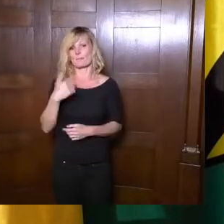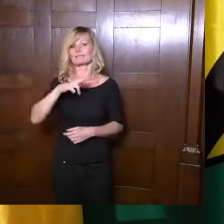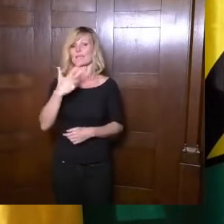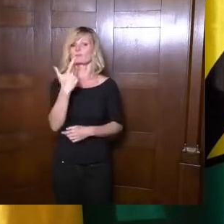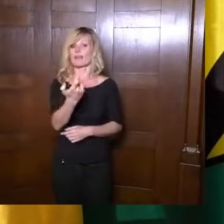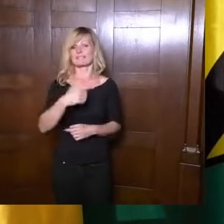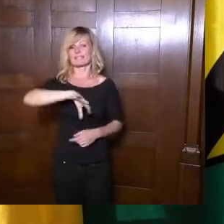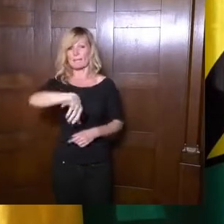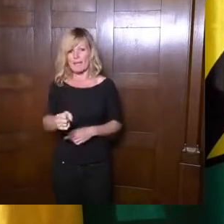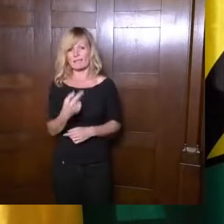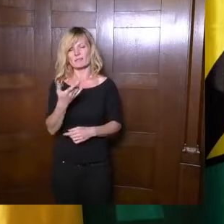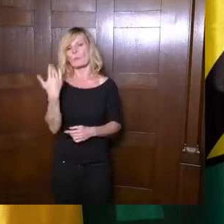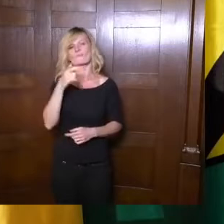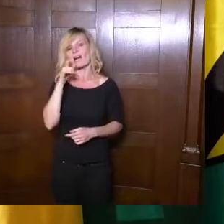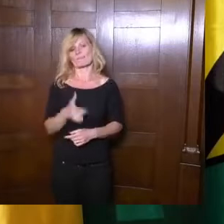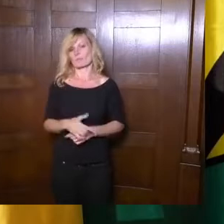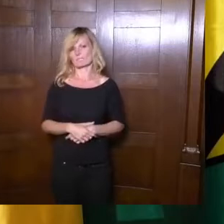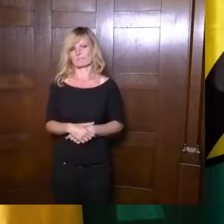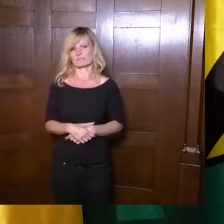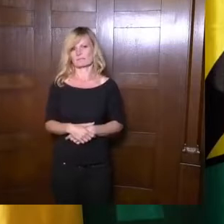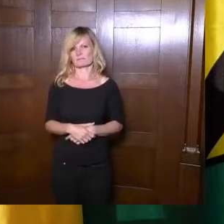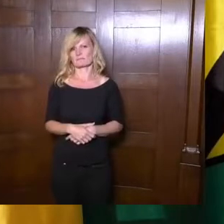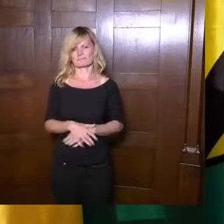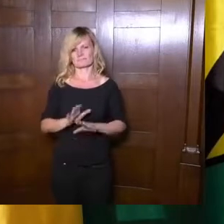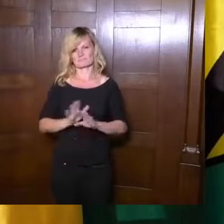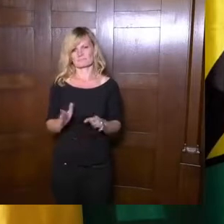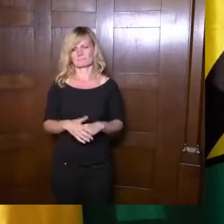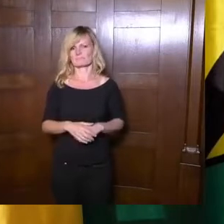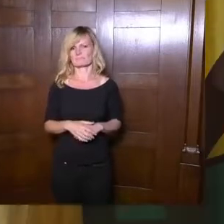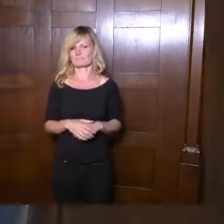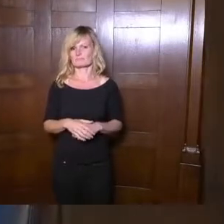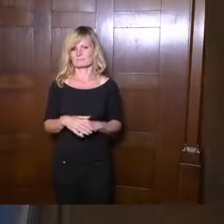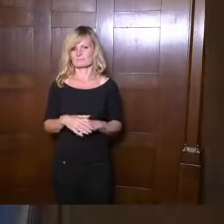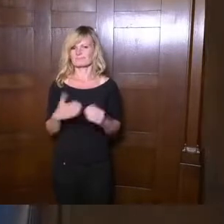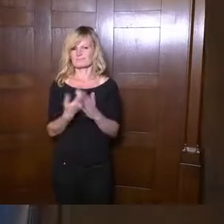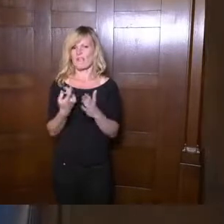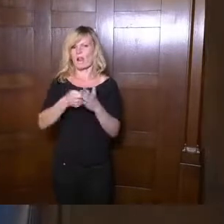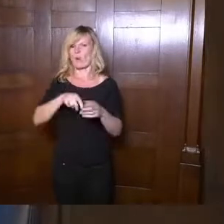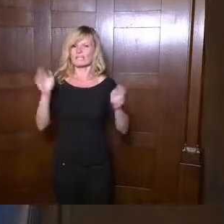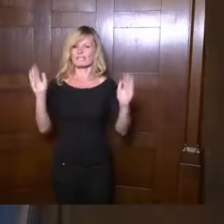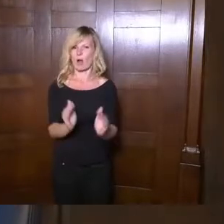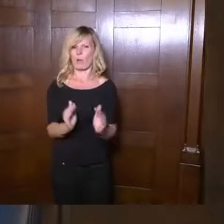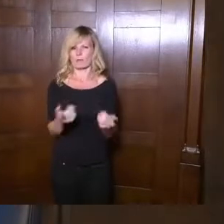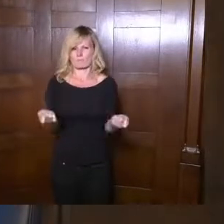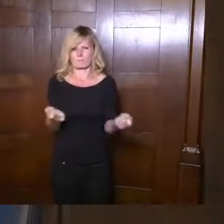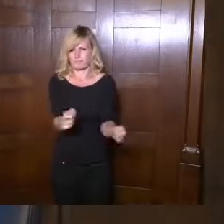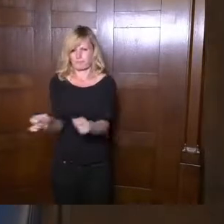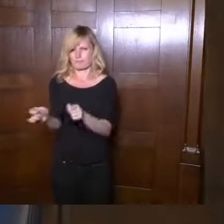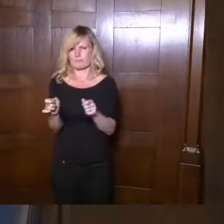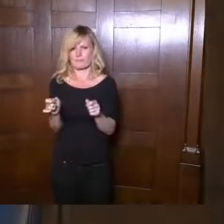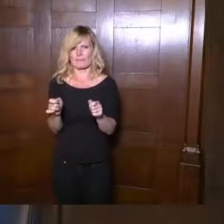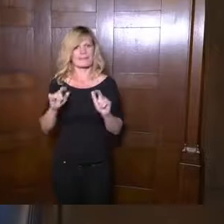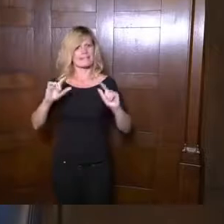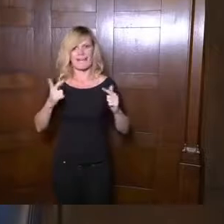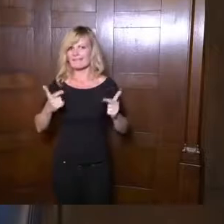sogar unverantwortlich. Er hat auch nachweislich, zumindest was den Verlauf der Infektionen betrifft, keinerlei